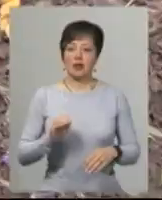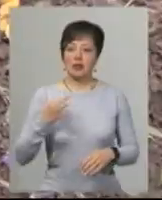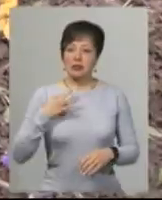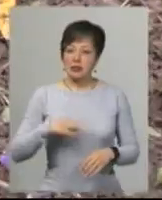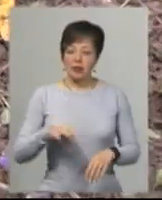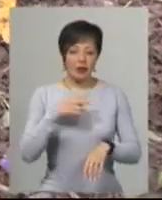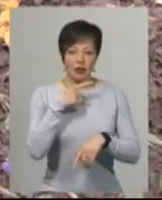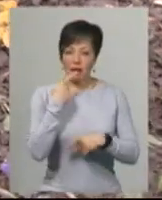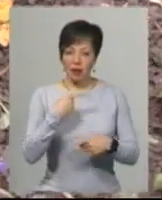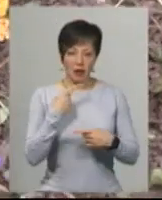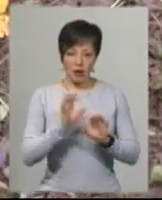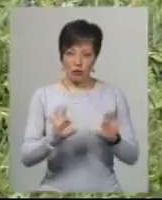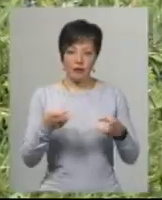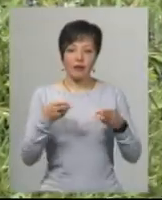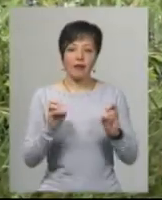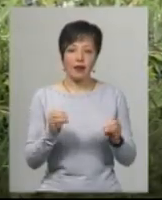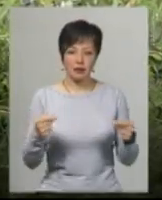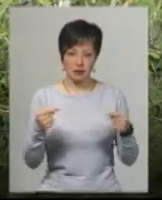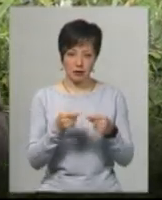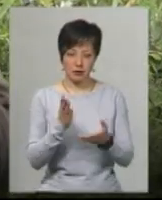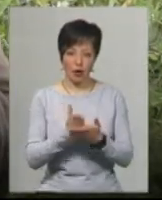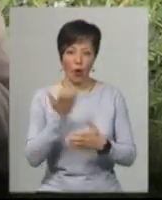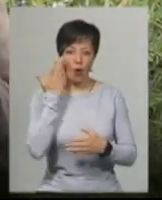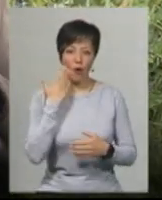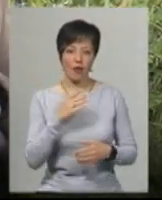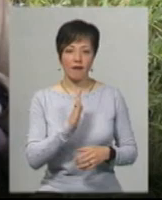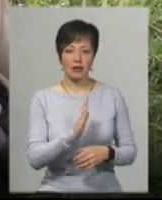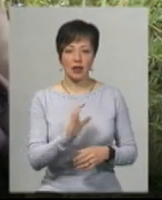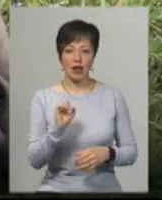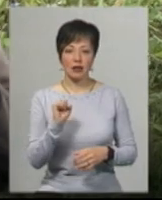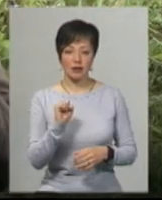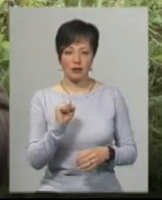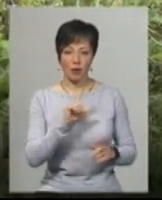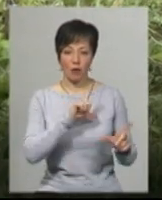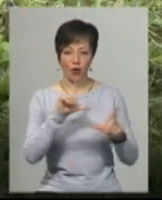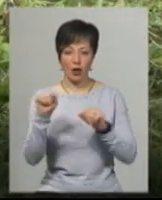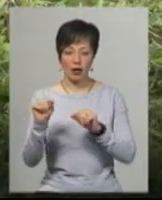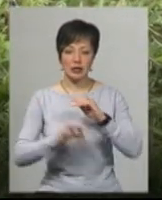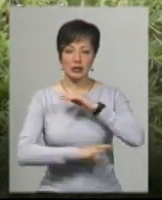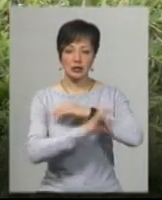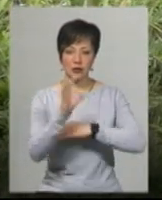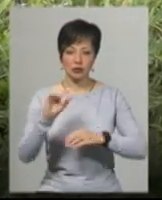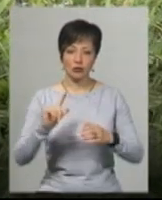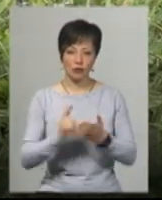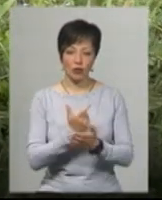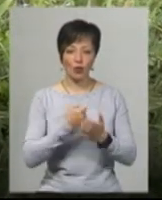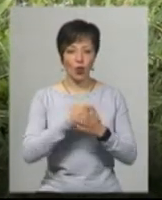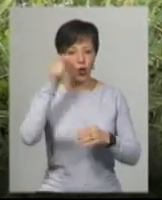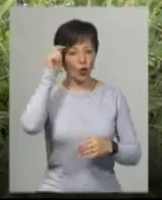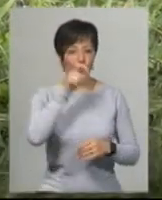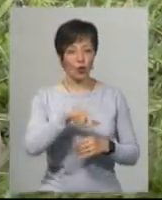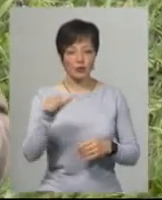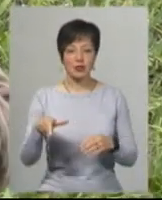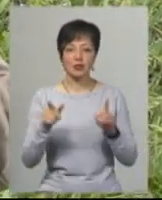не казав, де саме знаходиться. Коли Валентина Андрійовна поїхала на Схід, в черговий раз до хлопців,